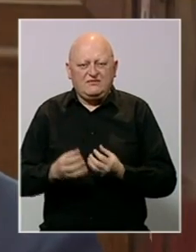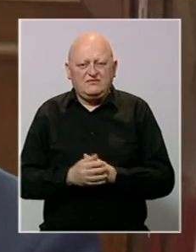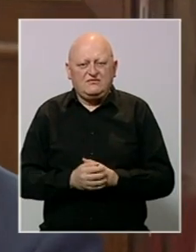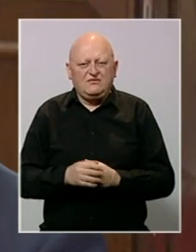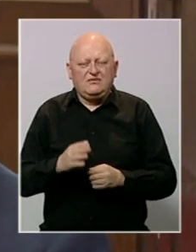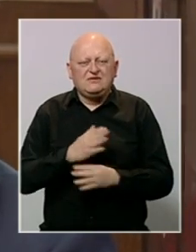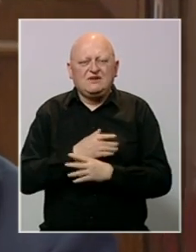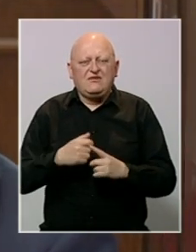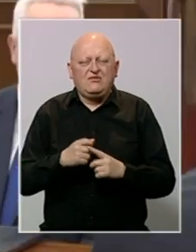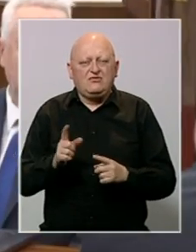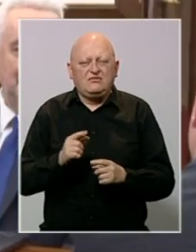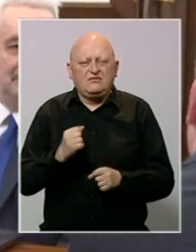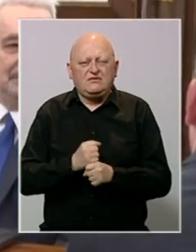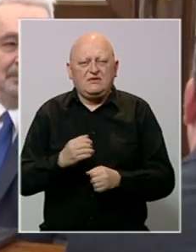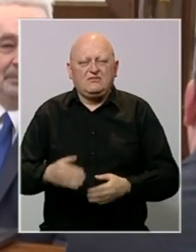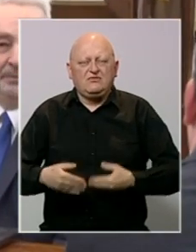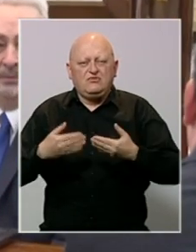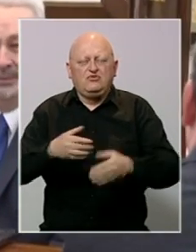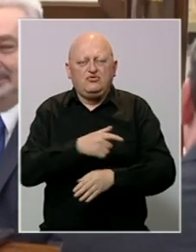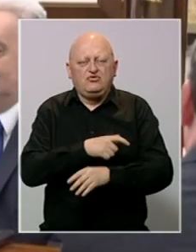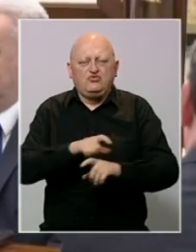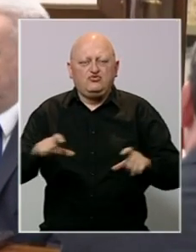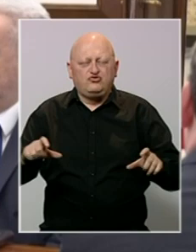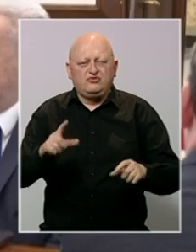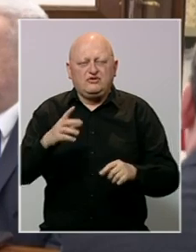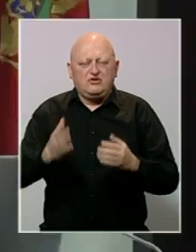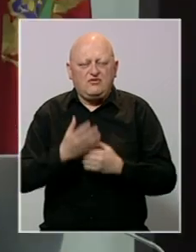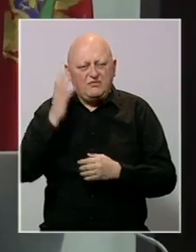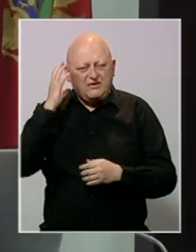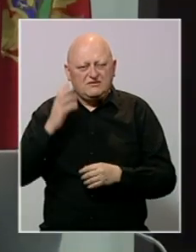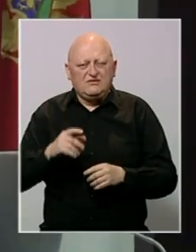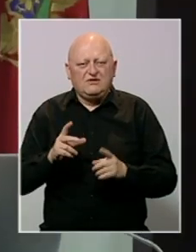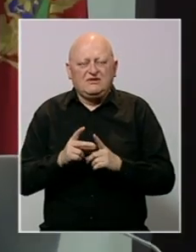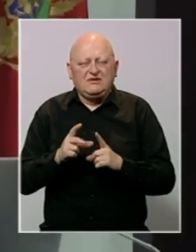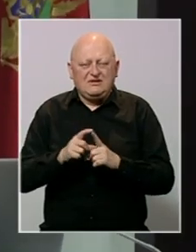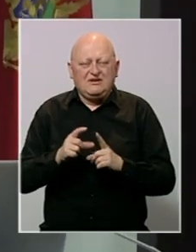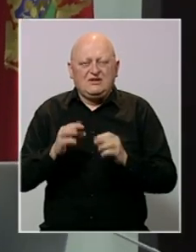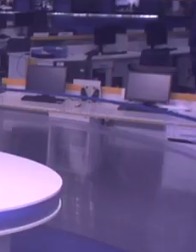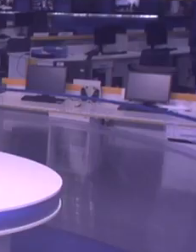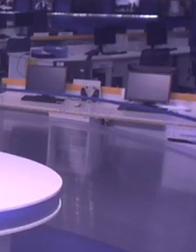Zdravko Krivokapić nije obavio primopredaju dužnosti novom predsjedniku vlade Dritanu Abazoviću.